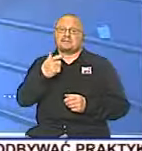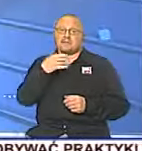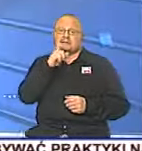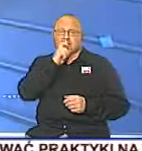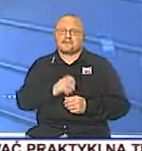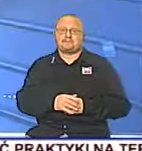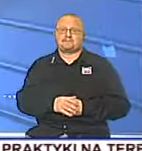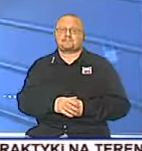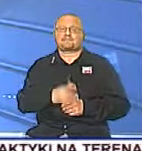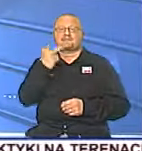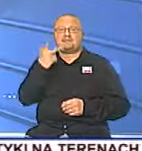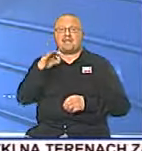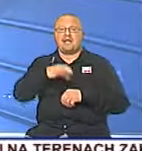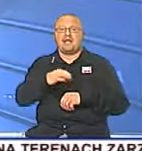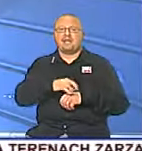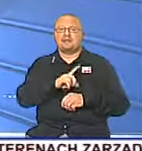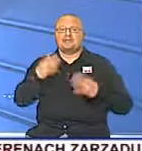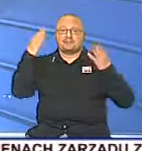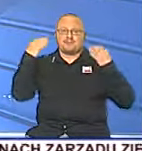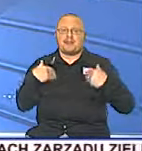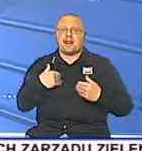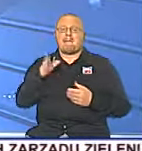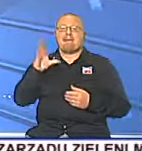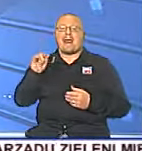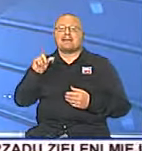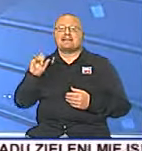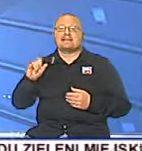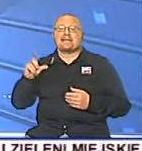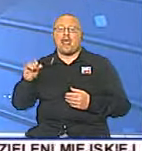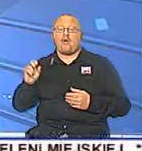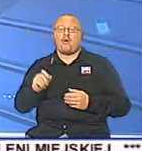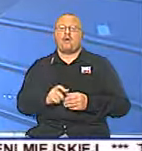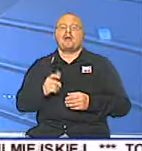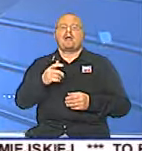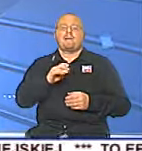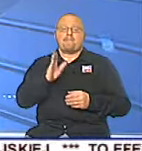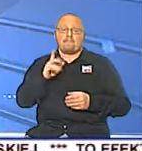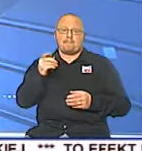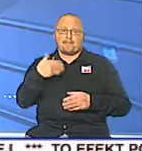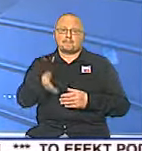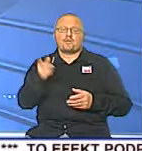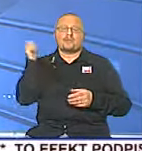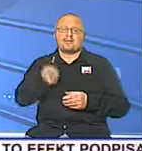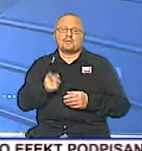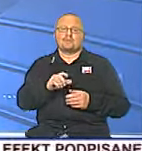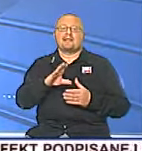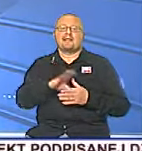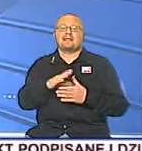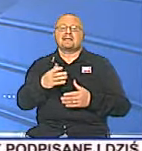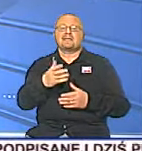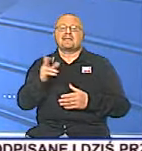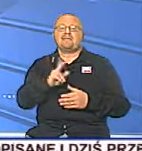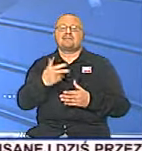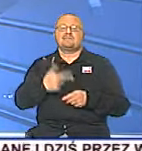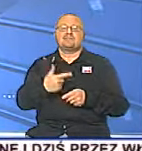Trzej lekarzy ze szpitala im. Barlickiego w Łodzi usłyszeli zarzuty narażenia życia i zdrowia 23-latka, który 3 lata temu